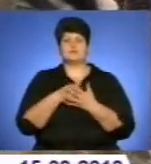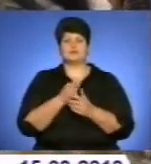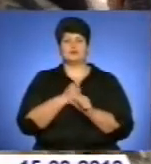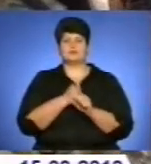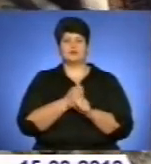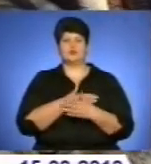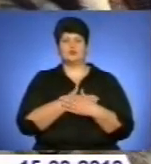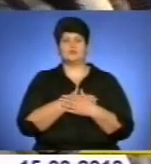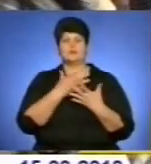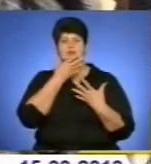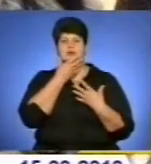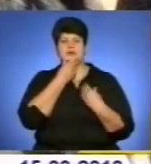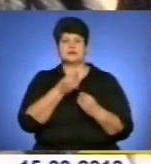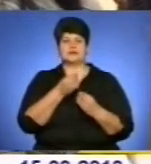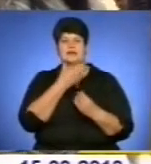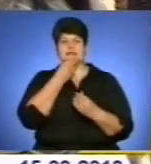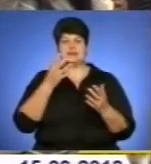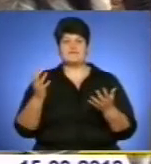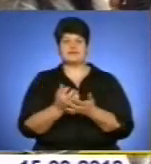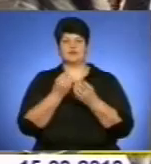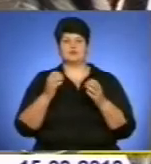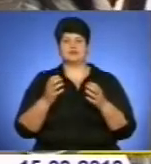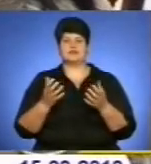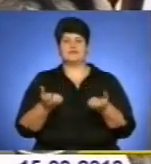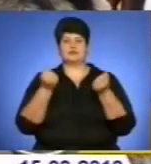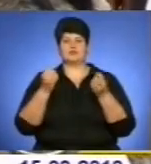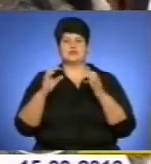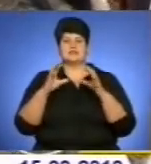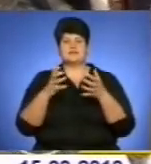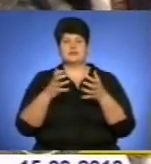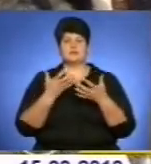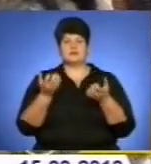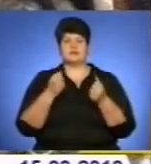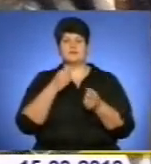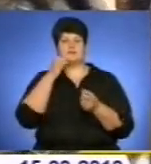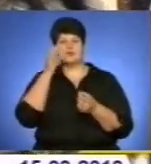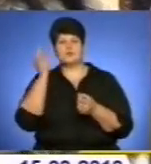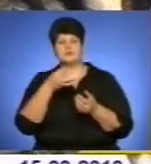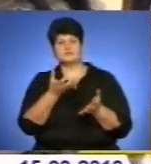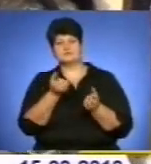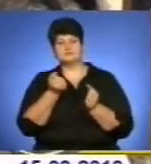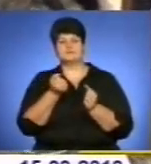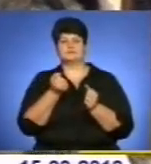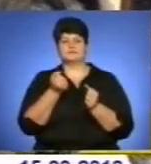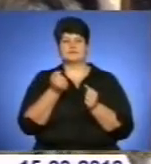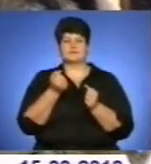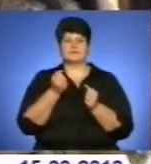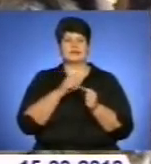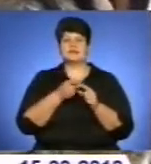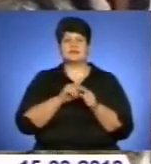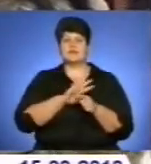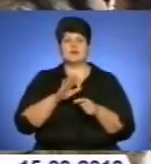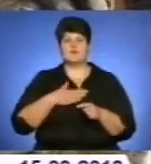конкурсі потребує від майстра значних технічних знань, творчої фантазії та неординарності художнього мислення, каже перукар